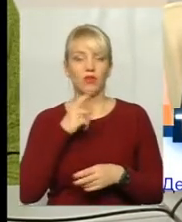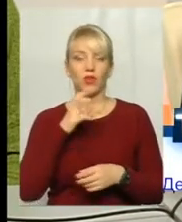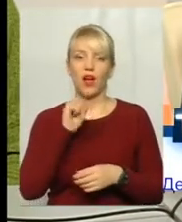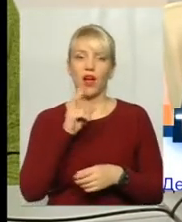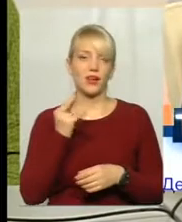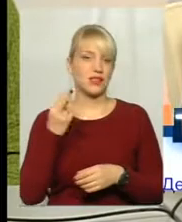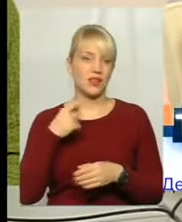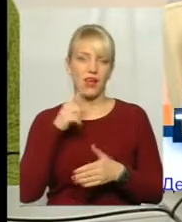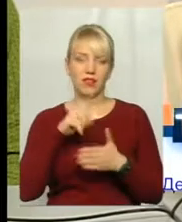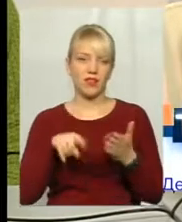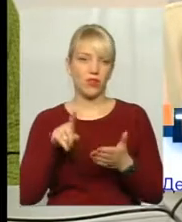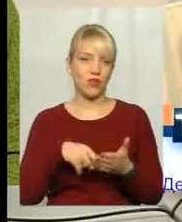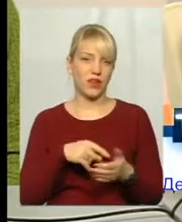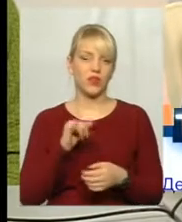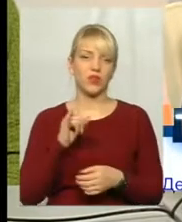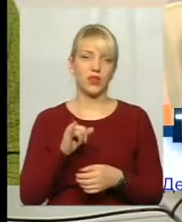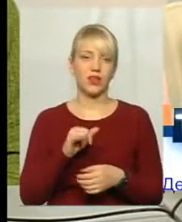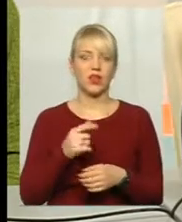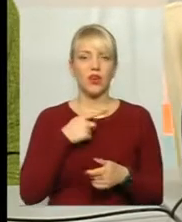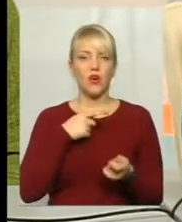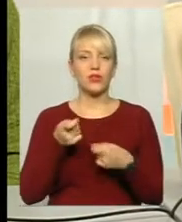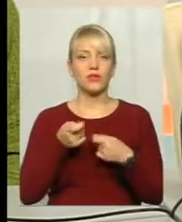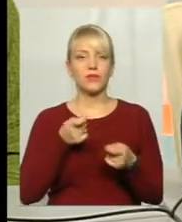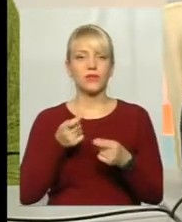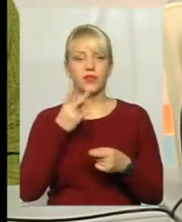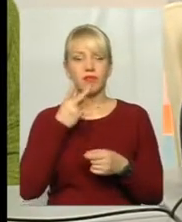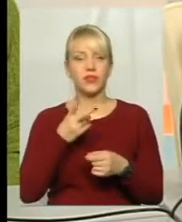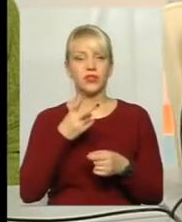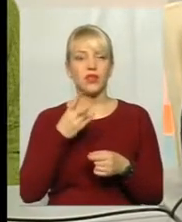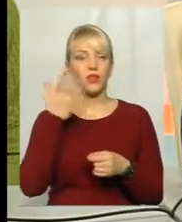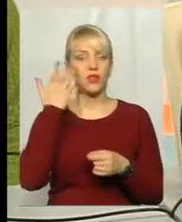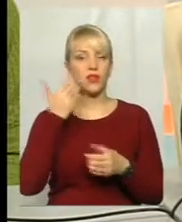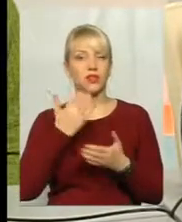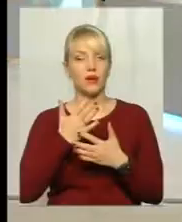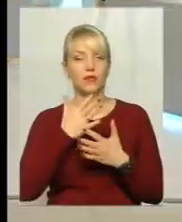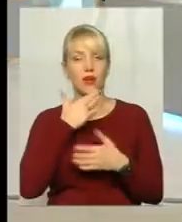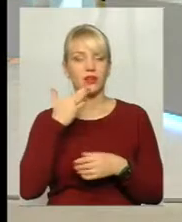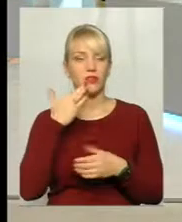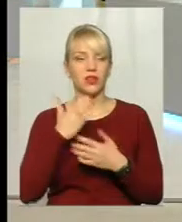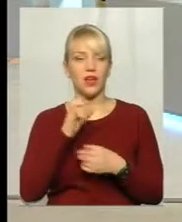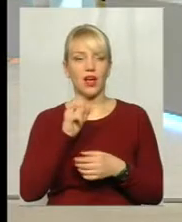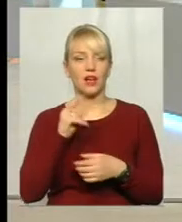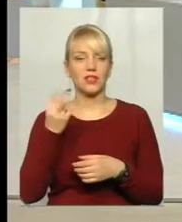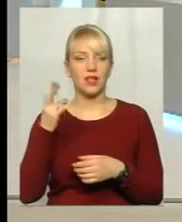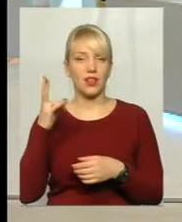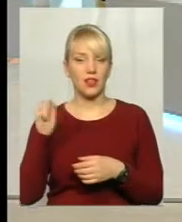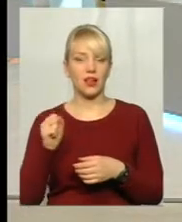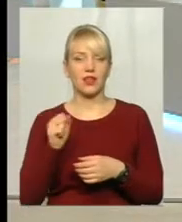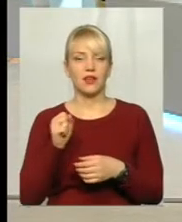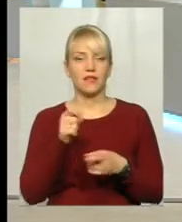кажуть, тим акціям теж не дуже довіряю, і теж такою осторогою дивлюся, коли є дуже багато цих акційних, як кажуть,